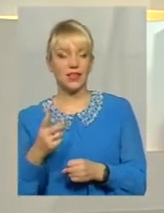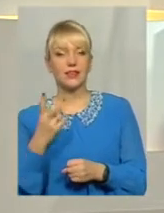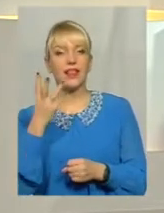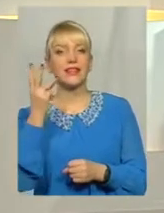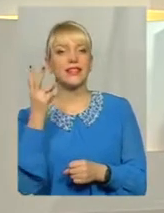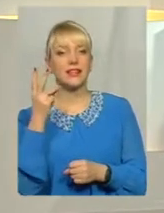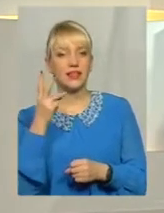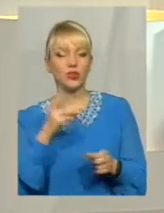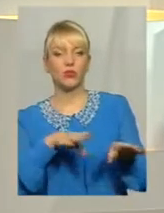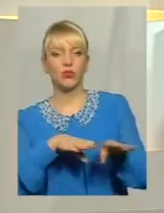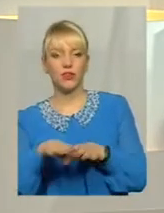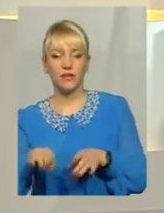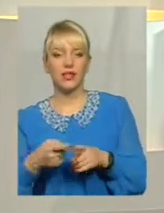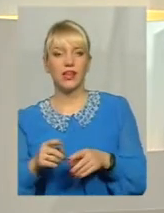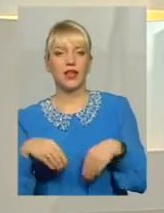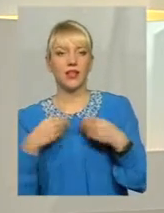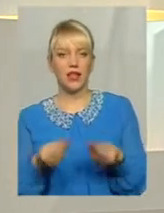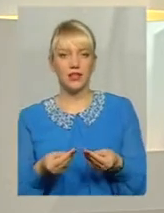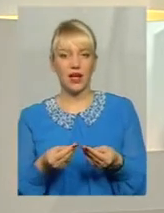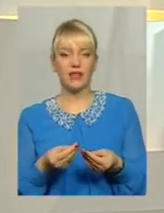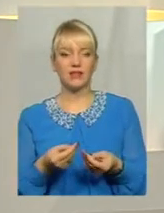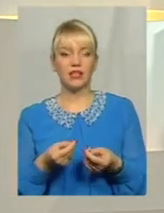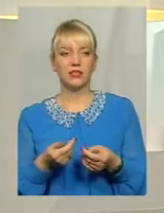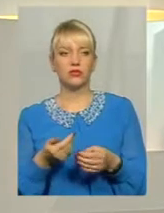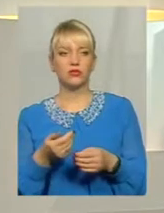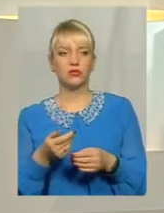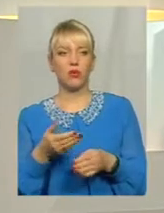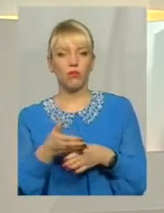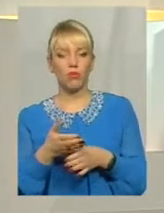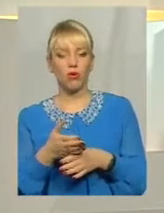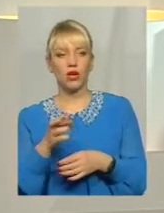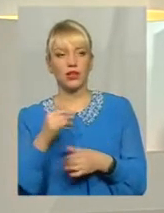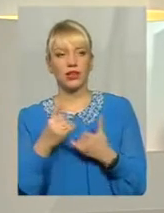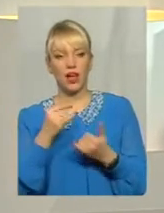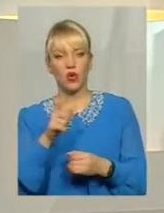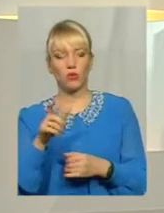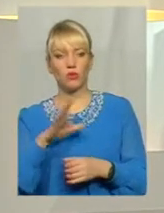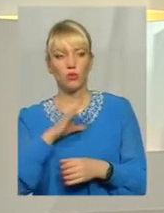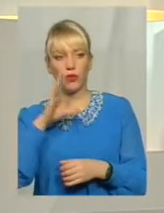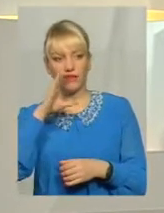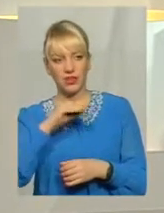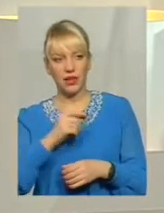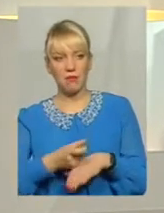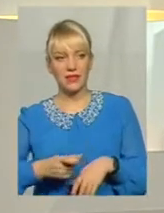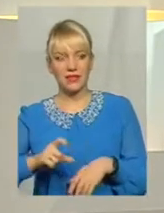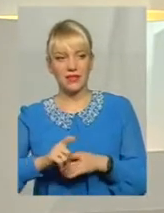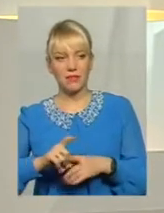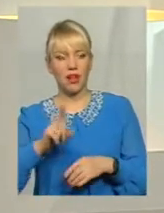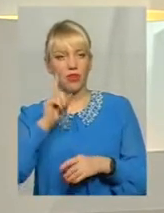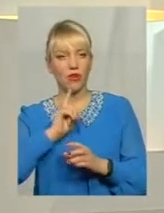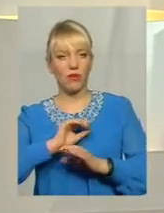надання медичної допомоги для наших громадян було ефективним, максимально